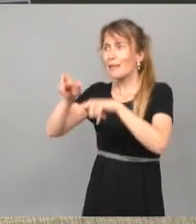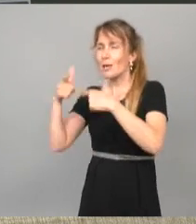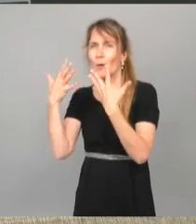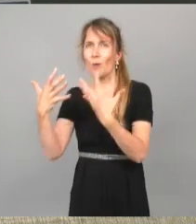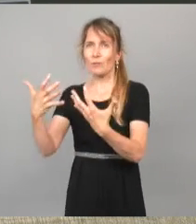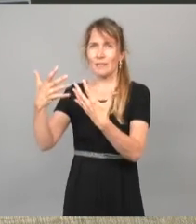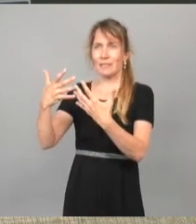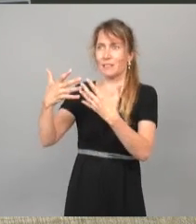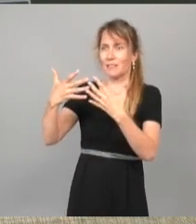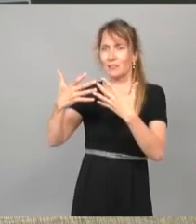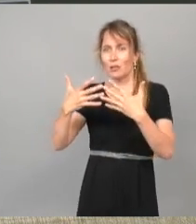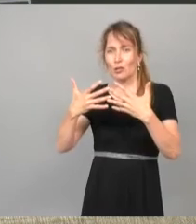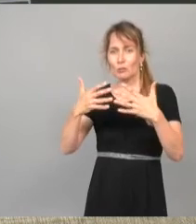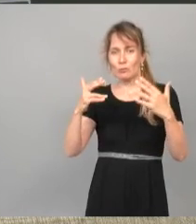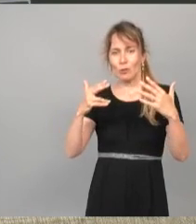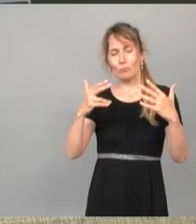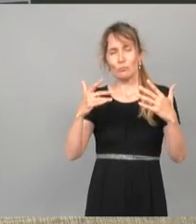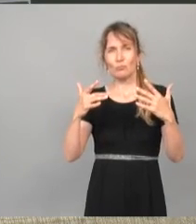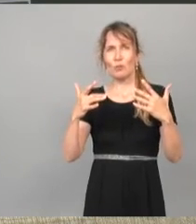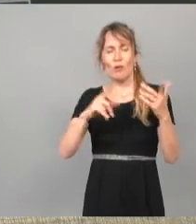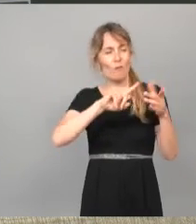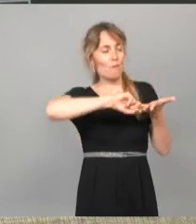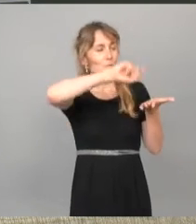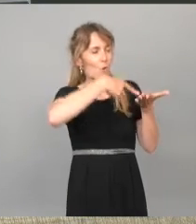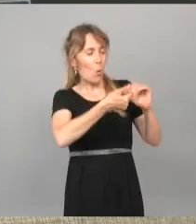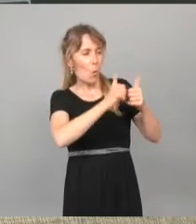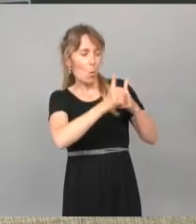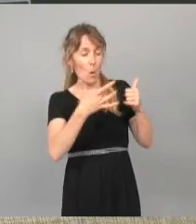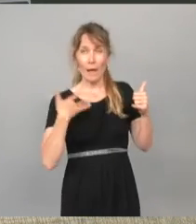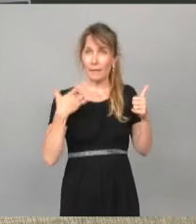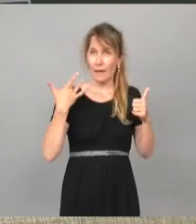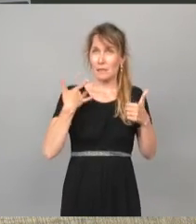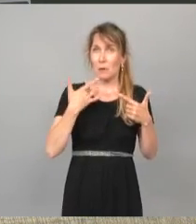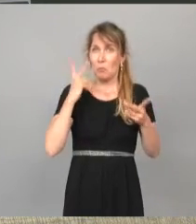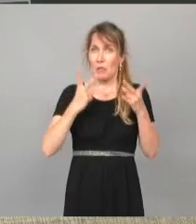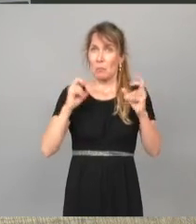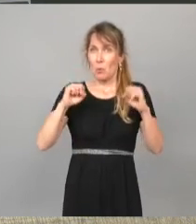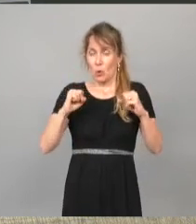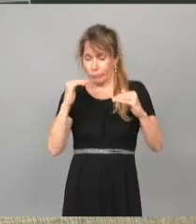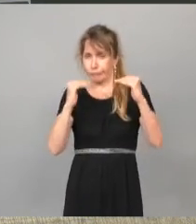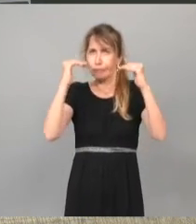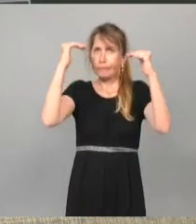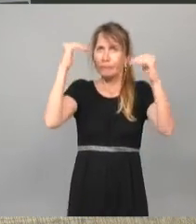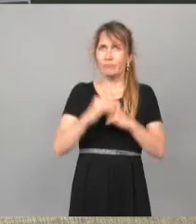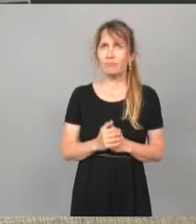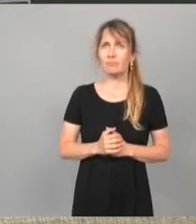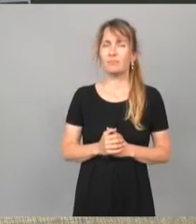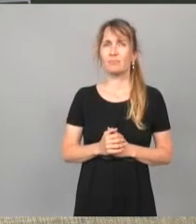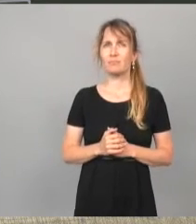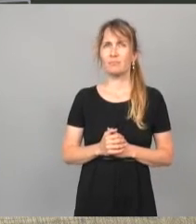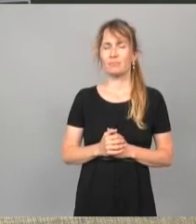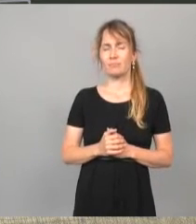effectivement, regarder d'un peu plus près ce fonds de concours. Voilà, je pense qu doit être incitatif. La Melle n'a pas non plus à vocation